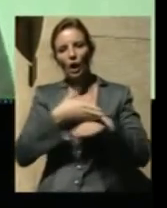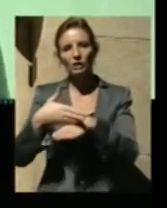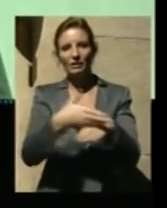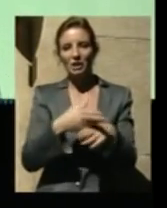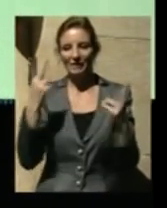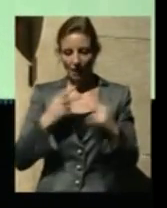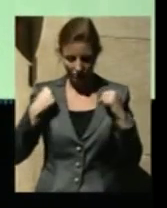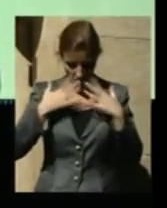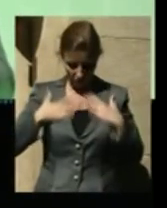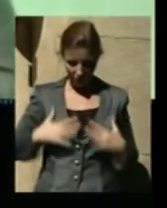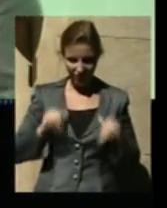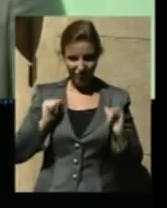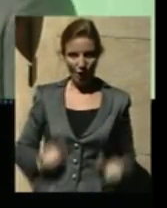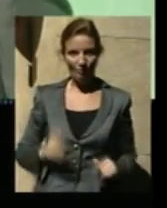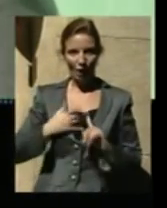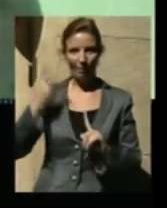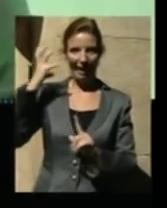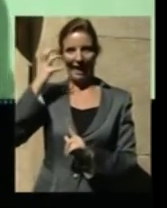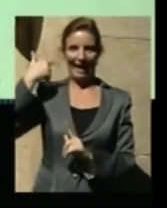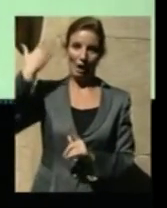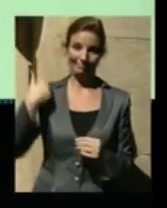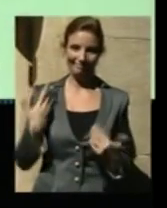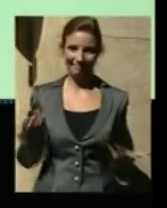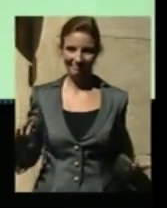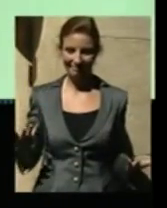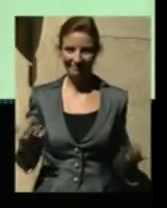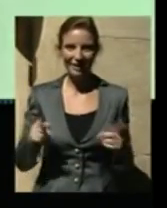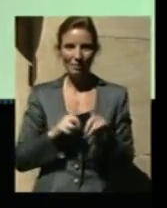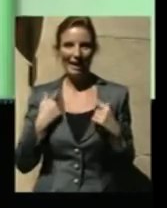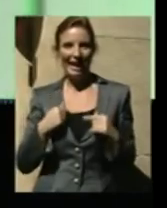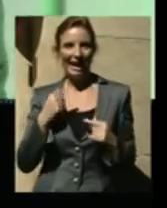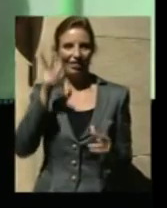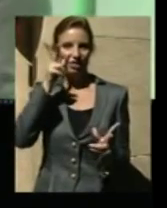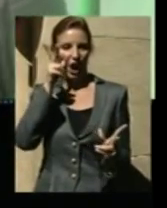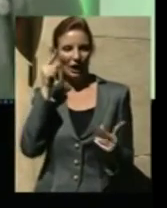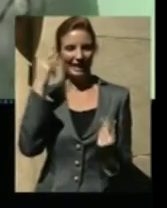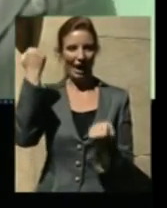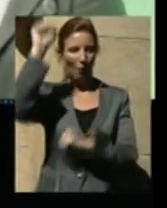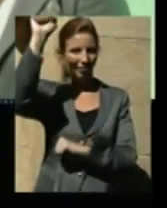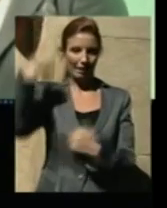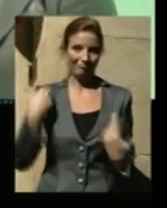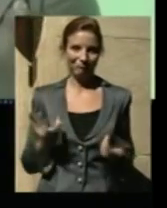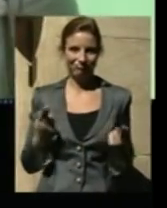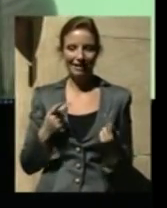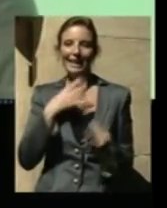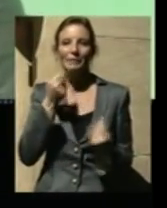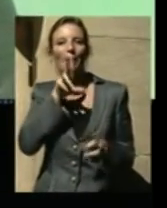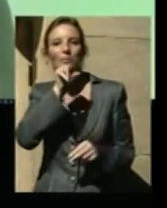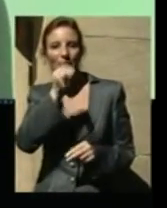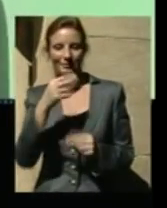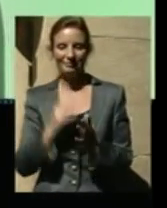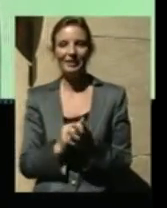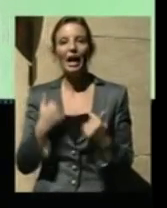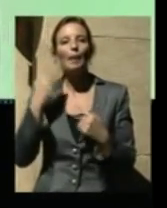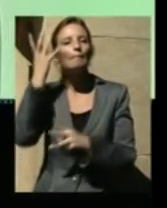fisico né la tutina di Wonder Woman, quindi proverò a concentrarmi effettivamente sul resto. Vi devo parlare dei wiki. Io credo che il